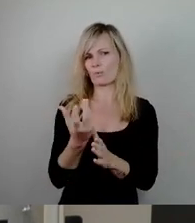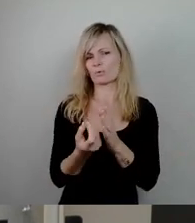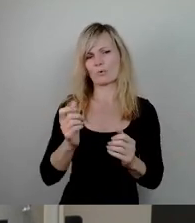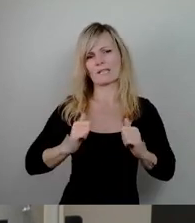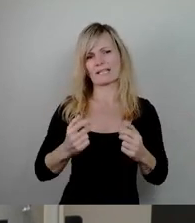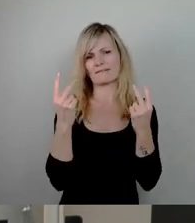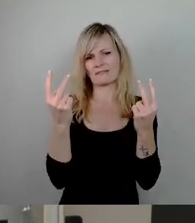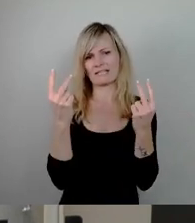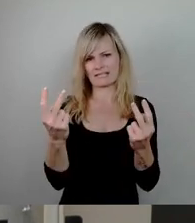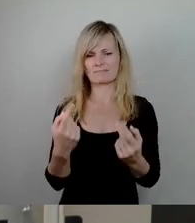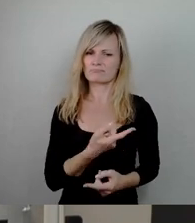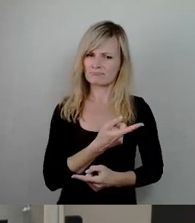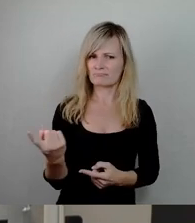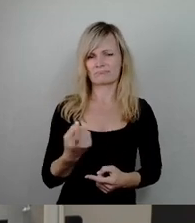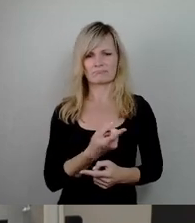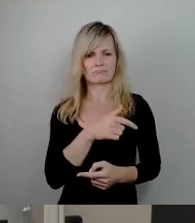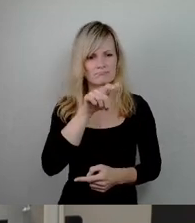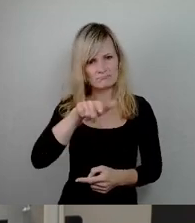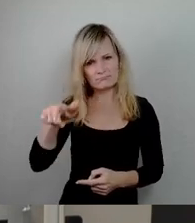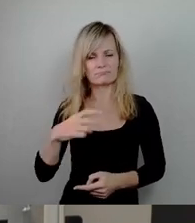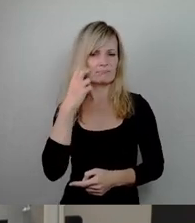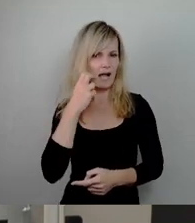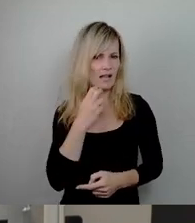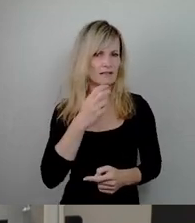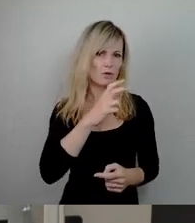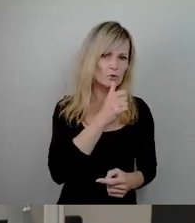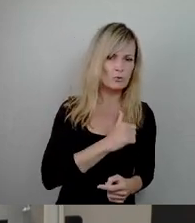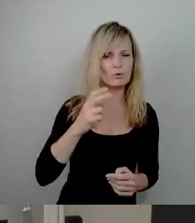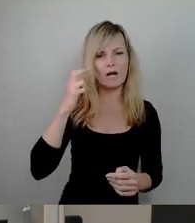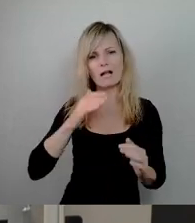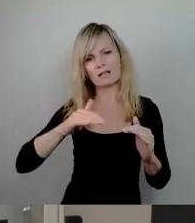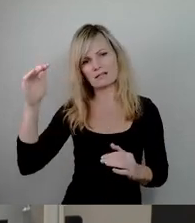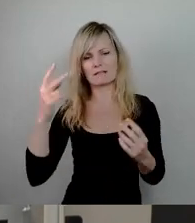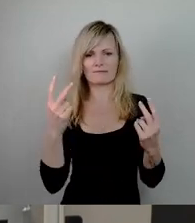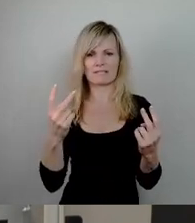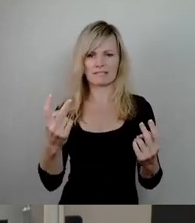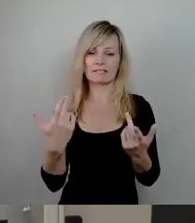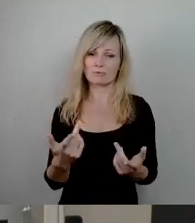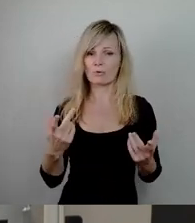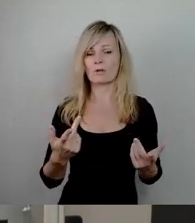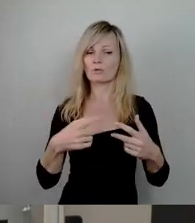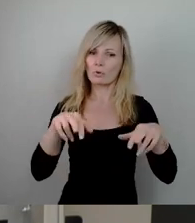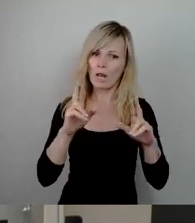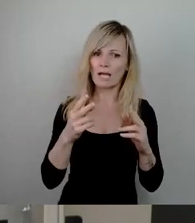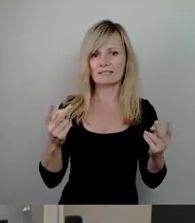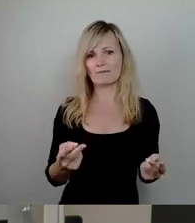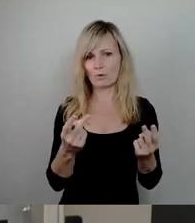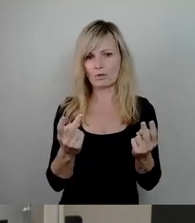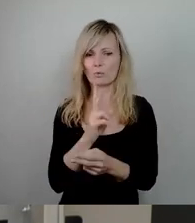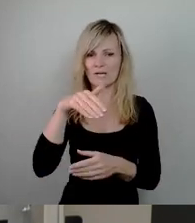Interessengruppen, befördern Tourismus genauso wie Toleranz und das interkulturelle Leben.